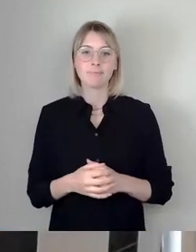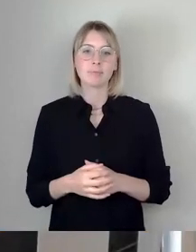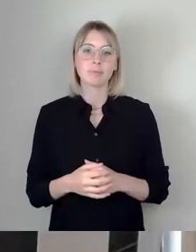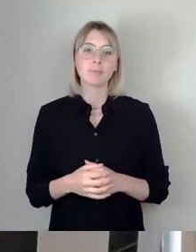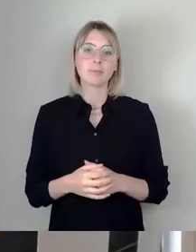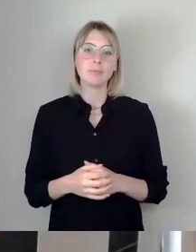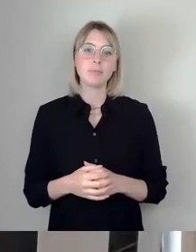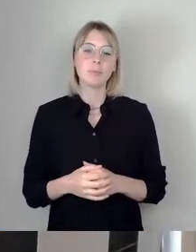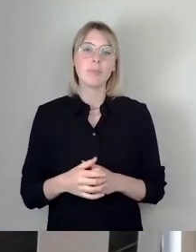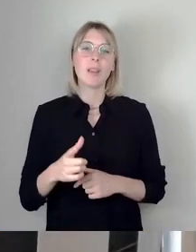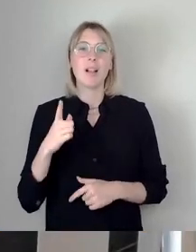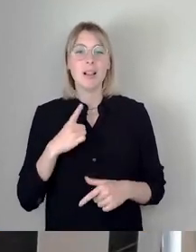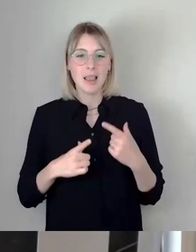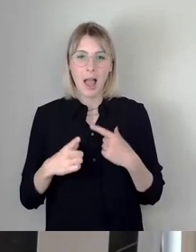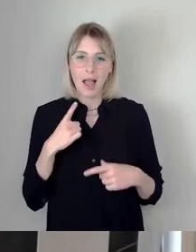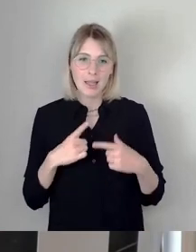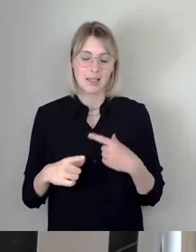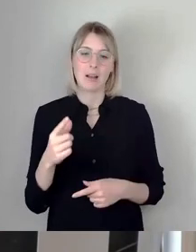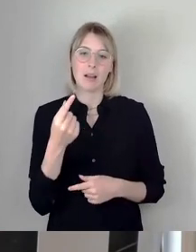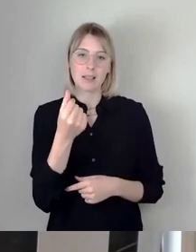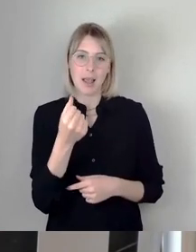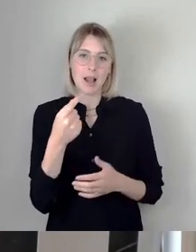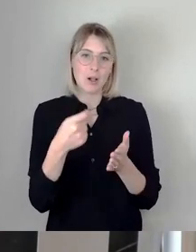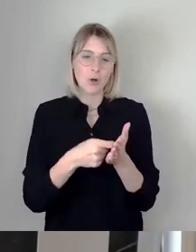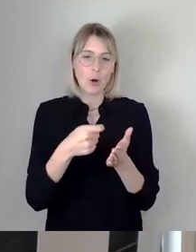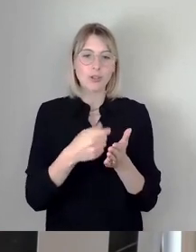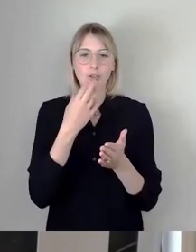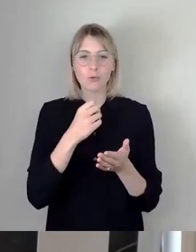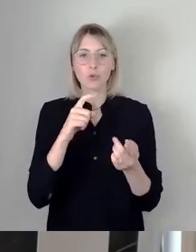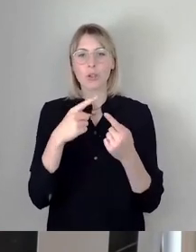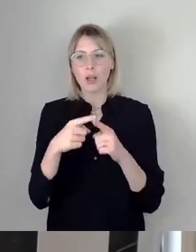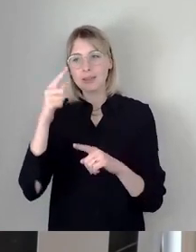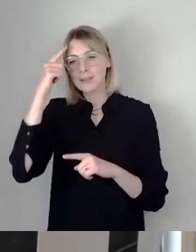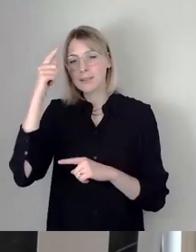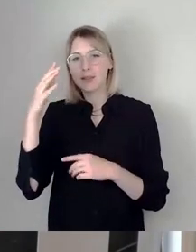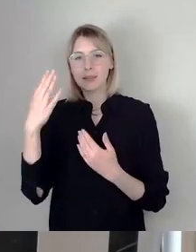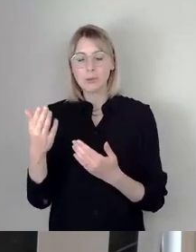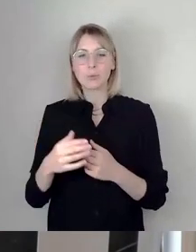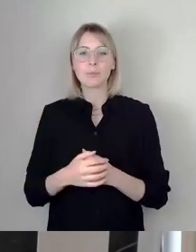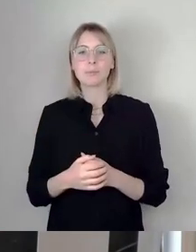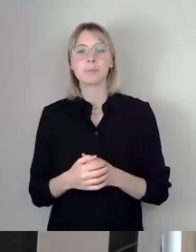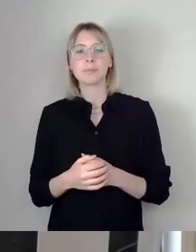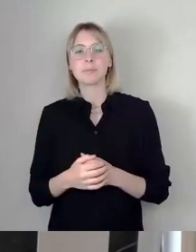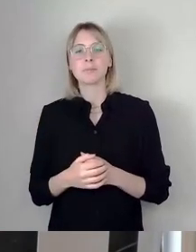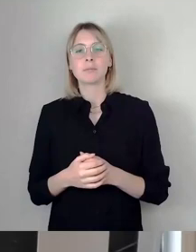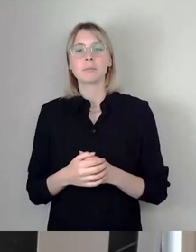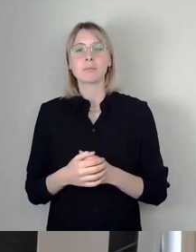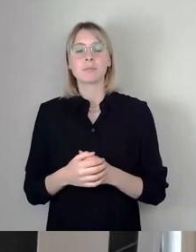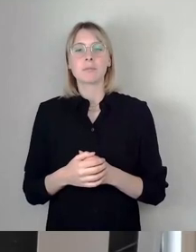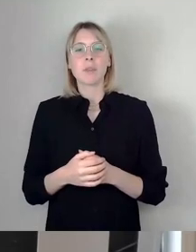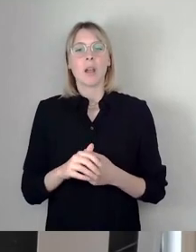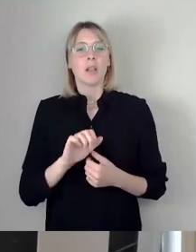Leider kostet es Geld. Also ich will jetzt so ein bisschen in die Kerbe schlagen, die Christine Sturm gerade angeschlagen hat. Also in erster Linie